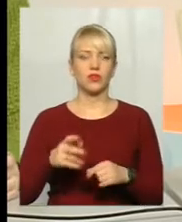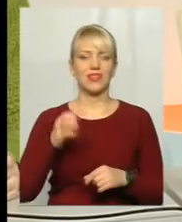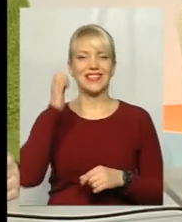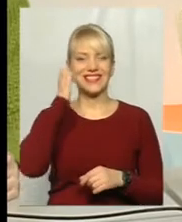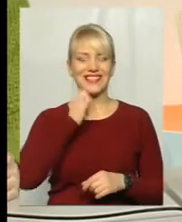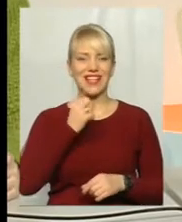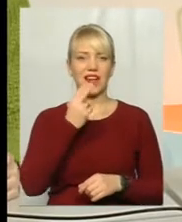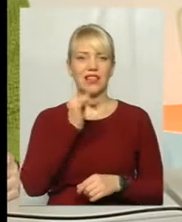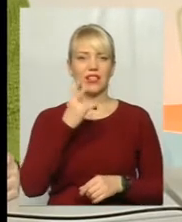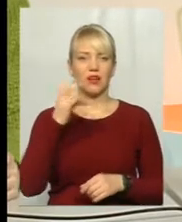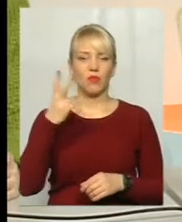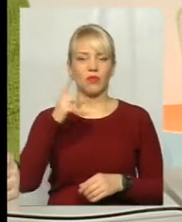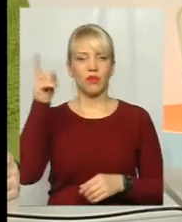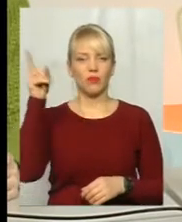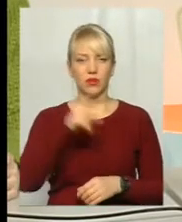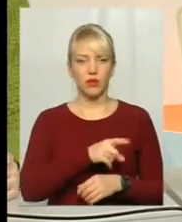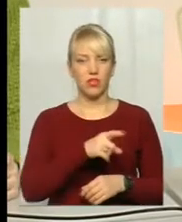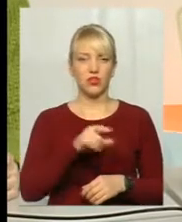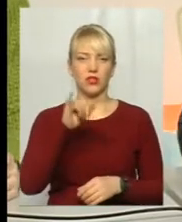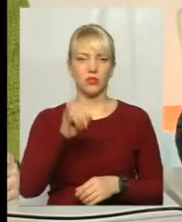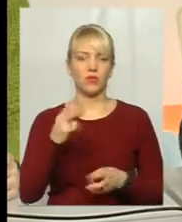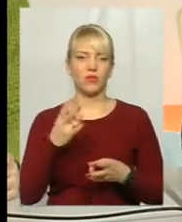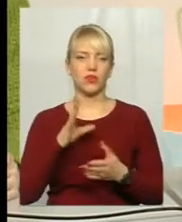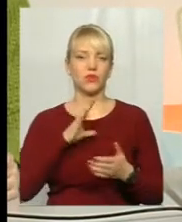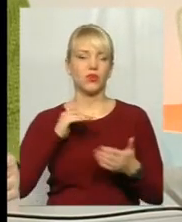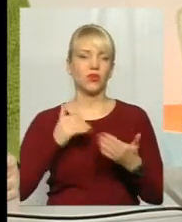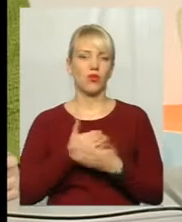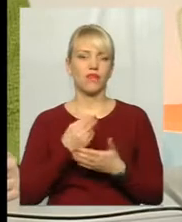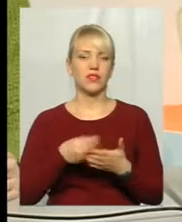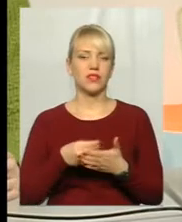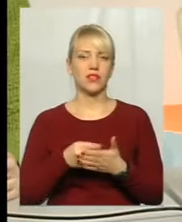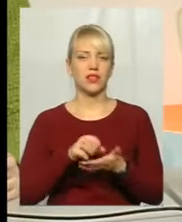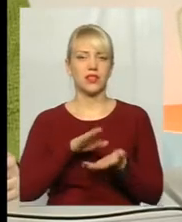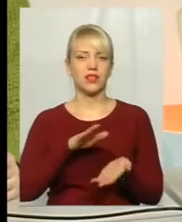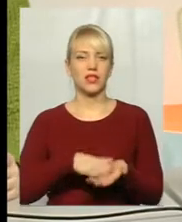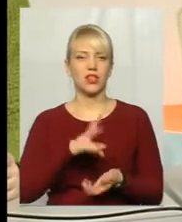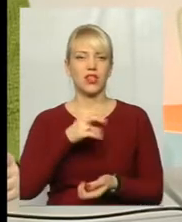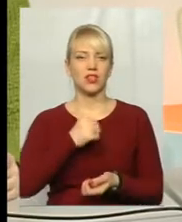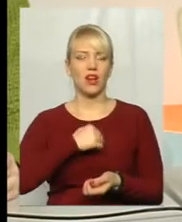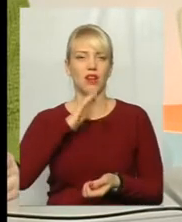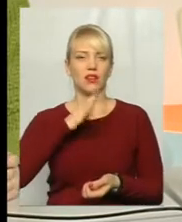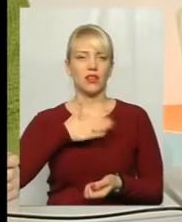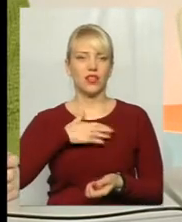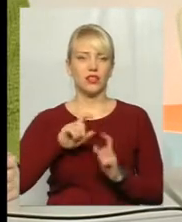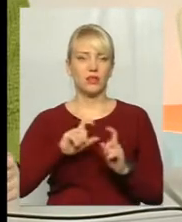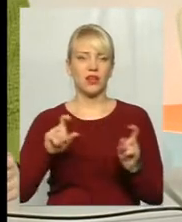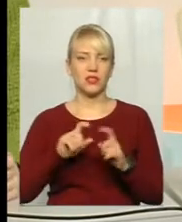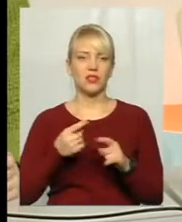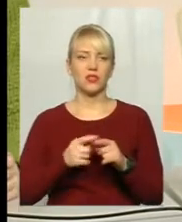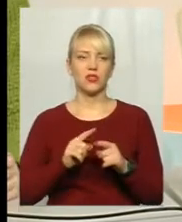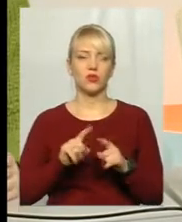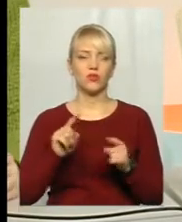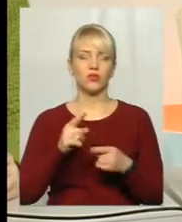ціна перечеркнута і має бути нова ціна обов'язково зазначена. На жаль, наші магазини цього